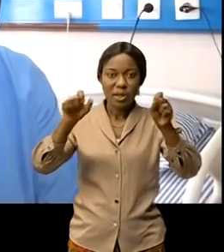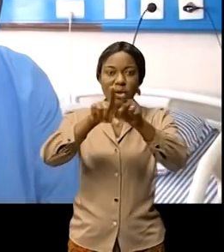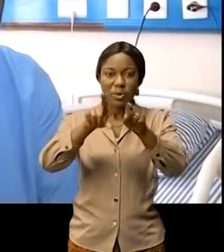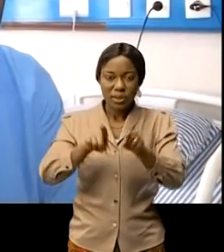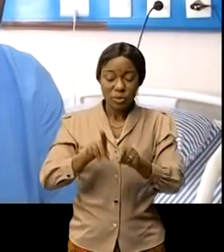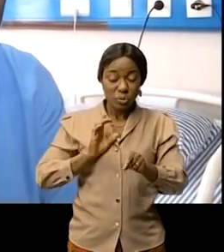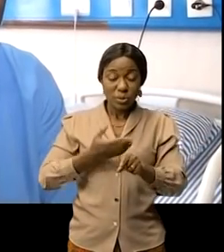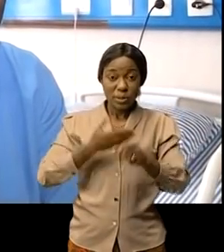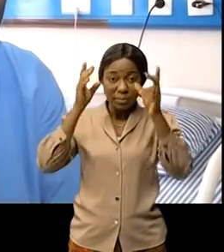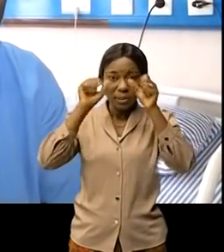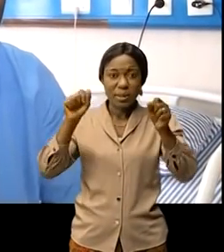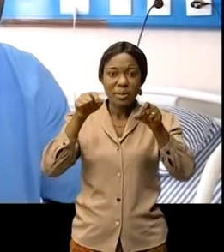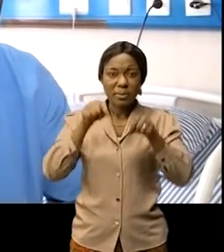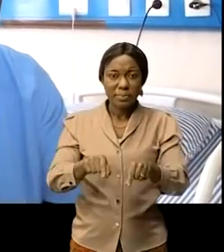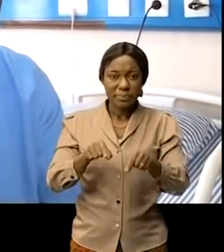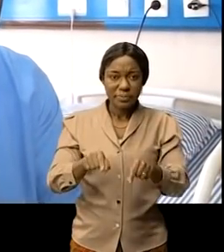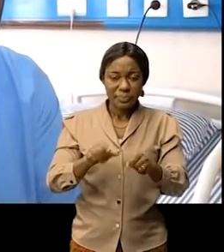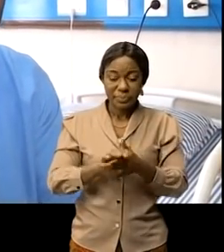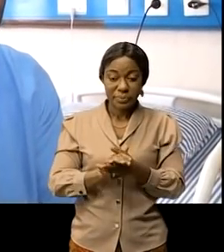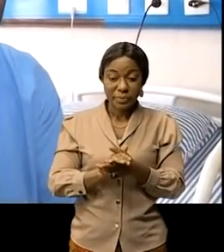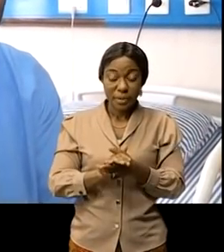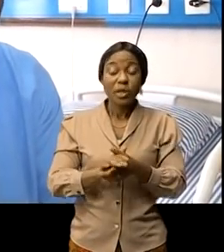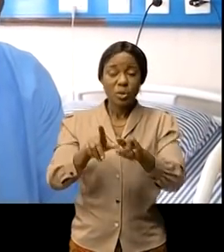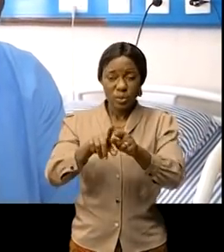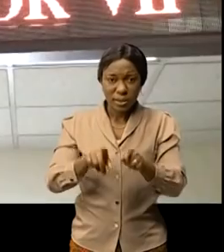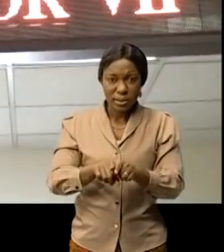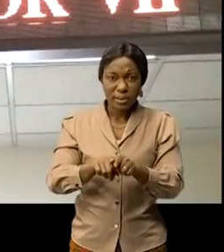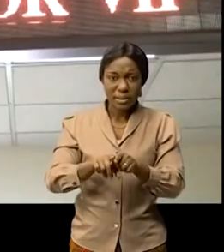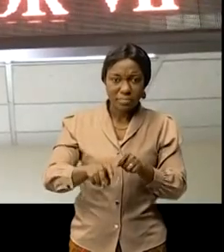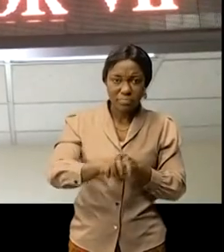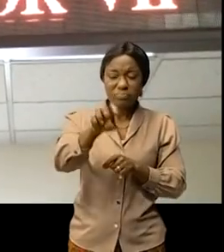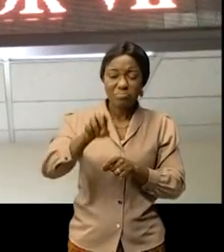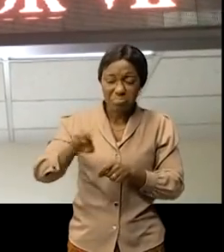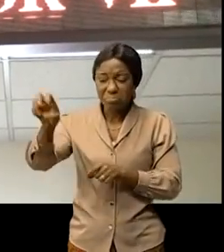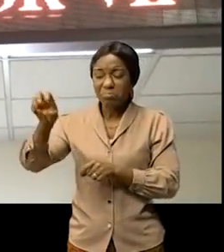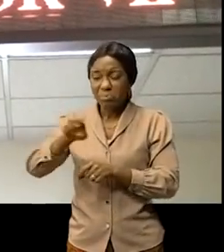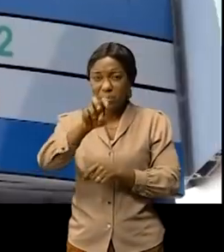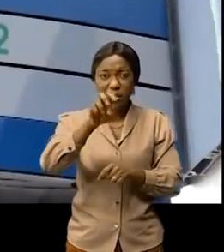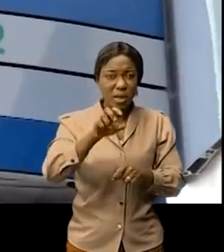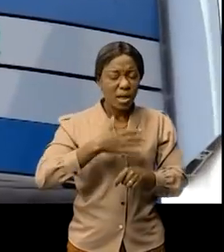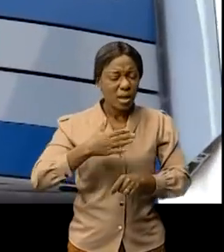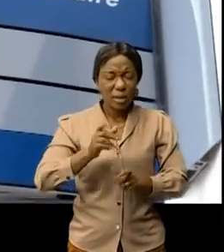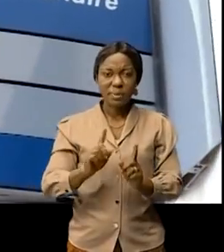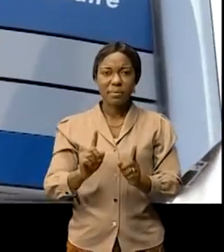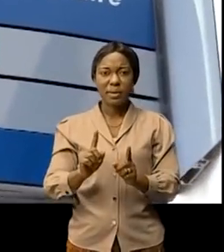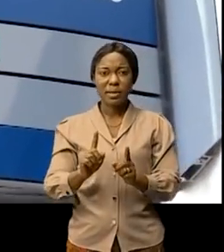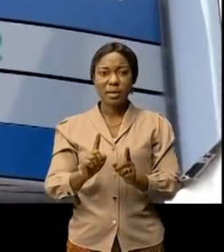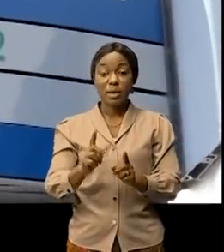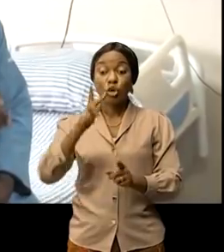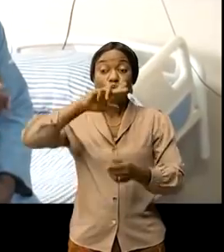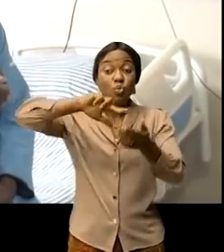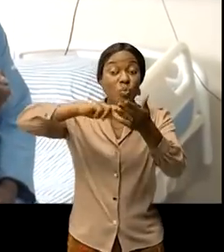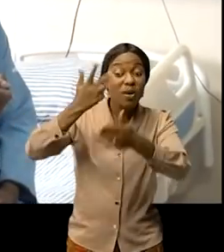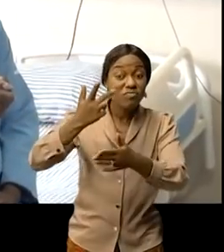qui tout de suite en raison de sa magnanimité habituelle n'a pas hésité trois AVC ischémie